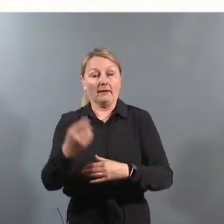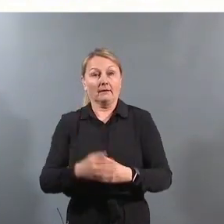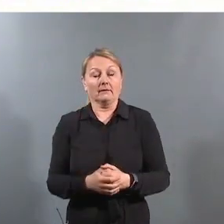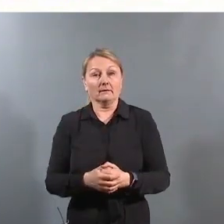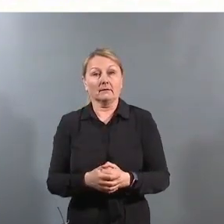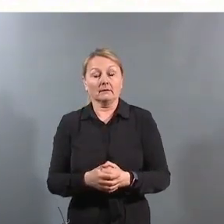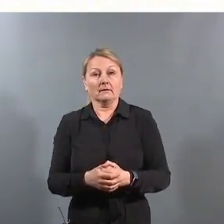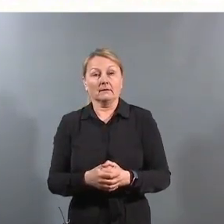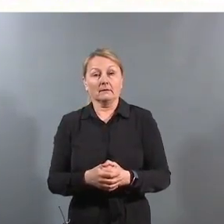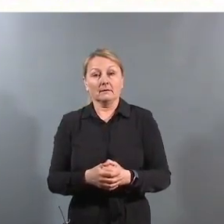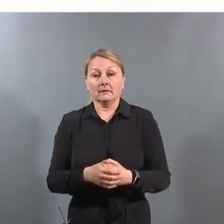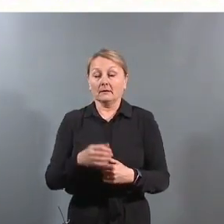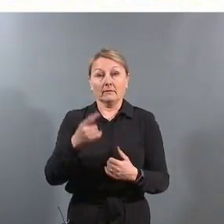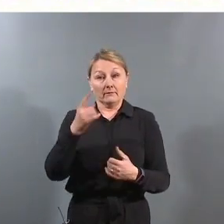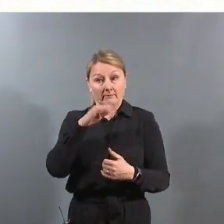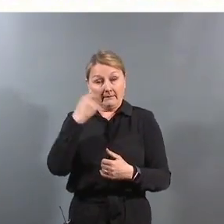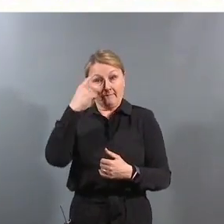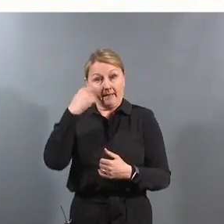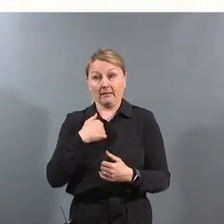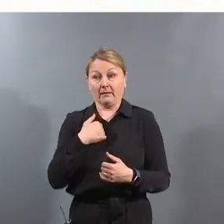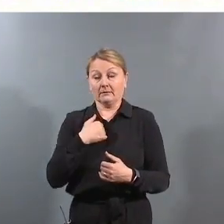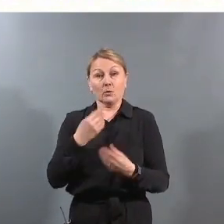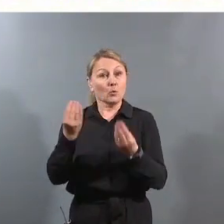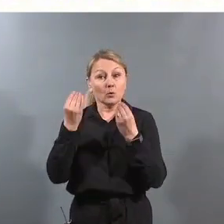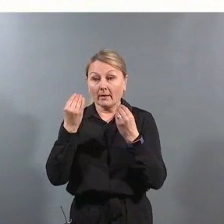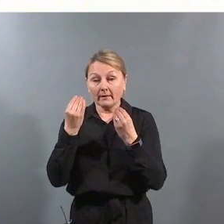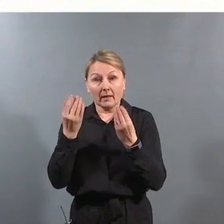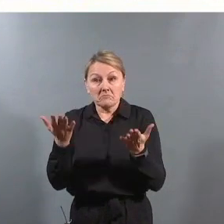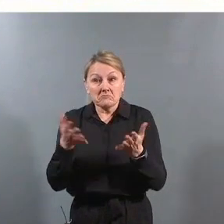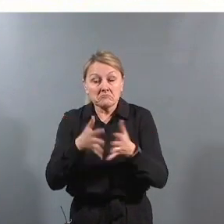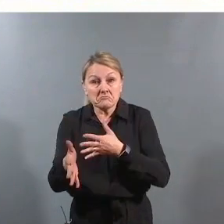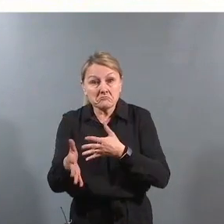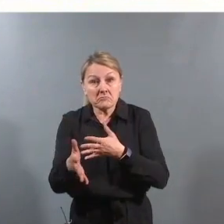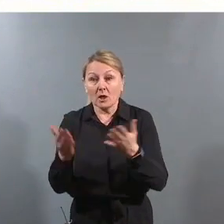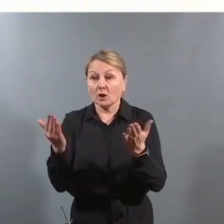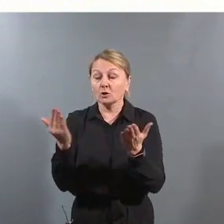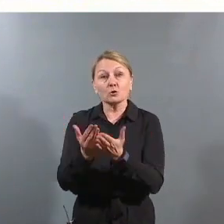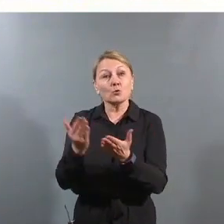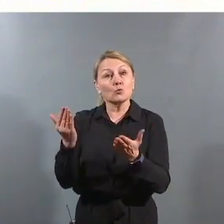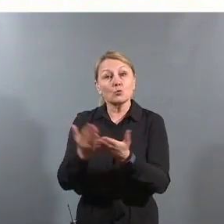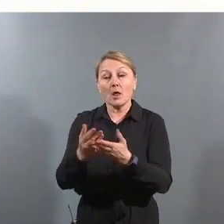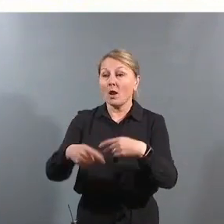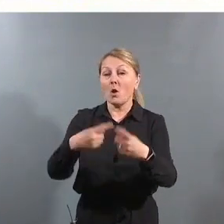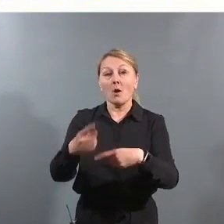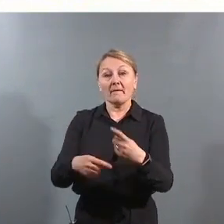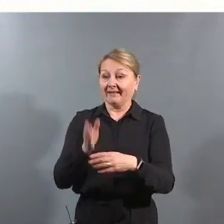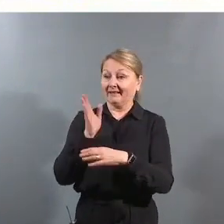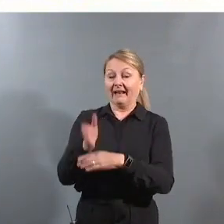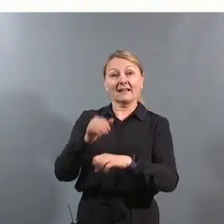Og det vi vet er at hvis ikke utdanningen gjør det, så kan jo for så vidt skoleløpet være direkte skadelig.